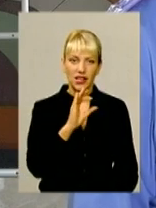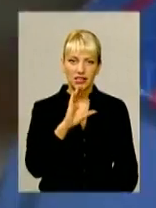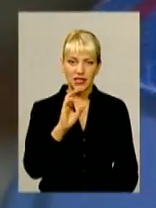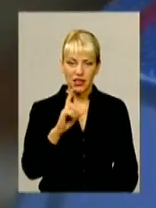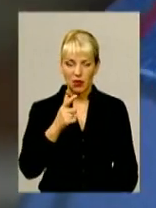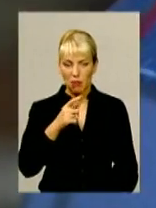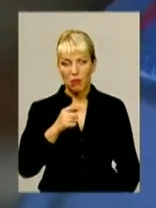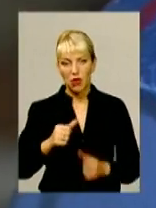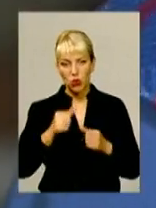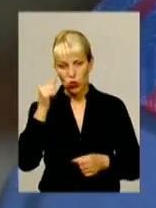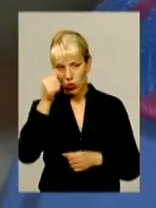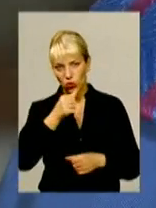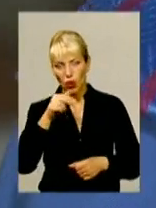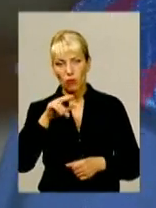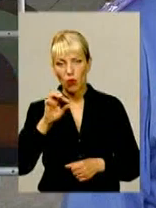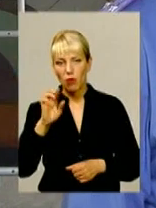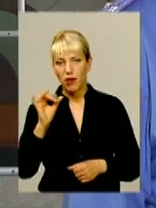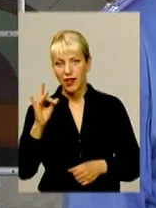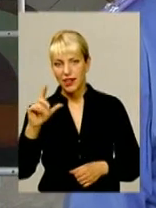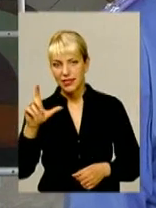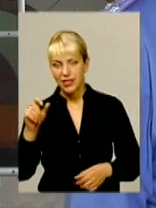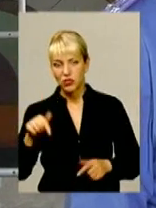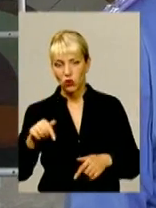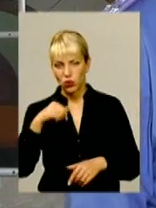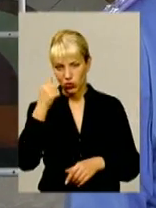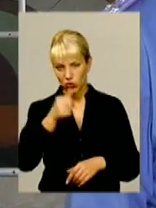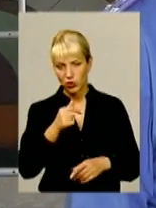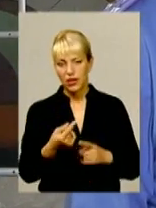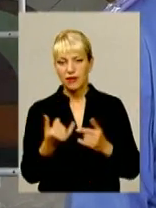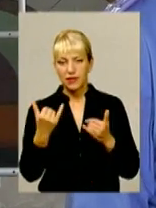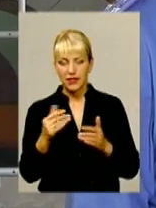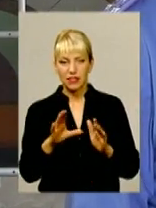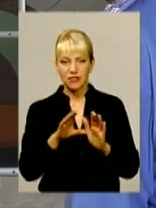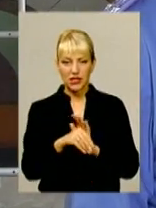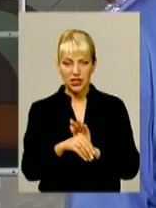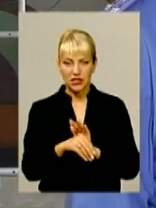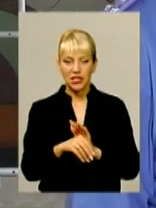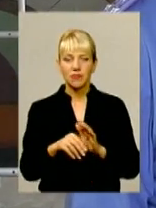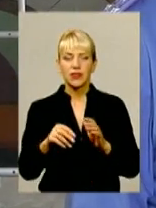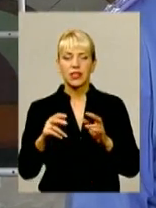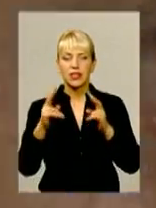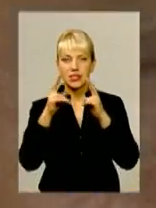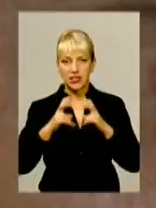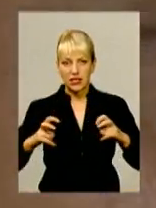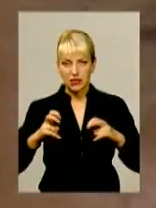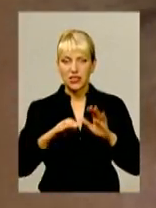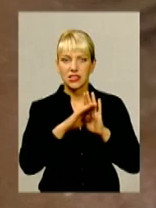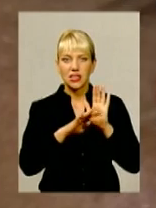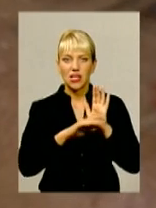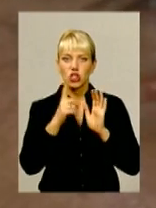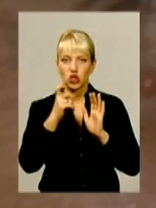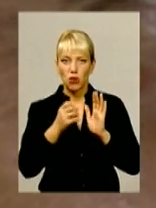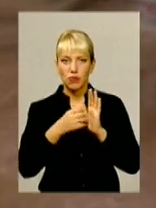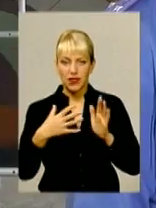по березень поточного року. На даний час відомості внесені до єдиного реєстру досудових послідань за ознаками статті 115 частини першого